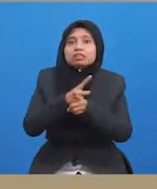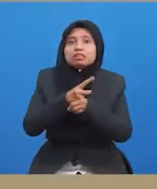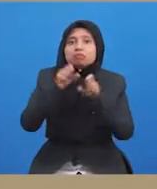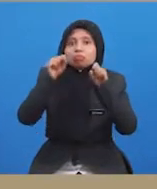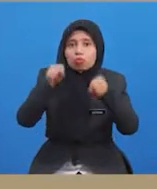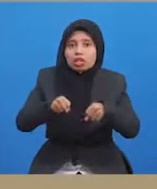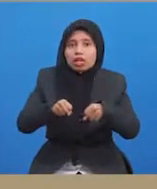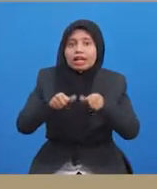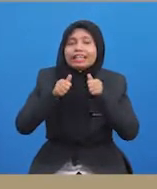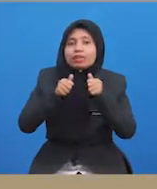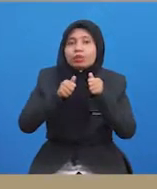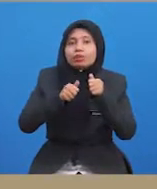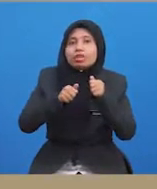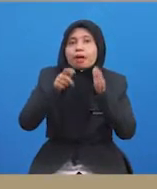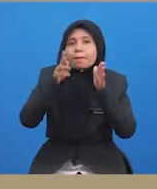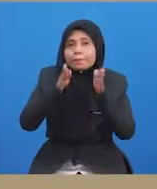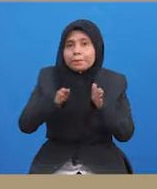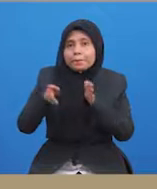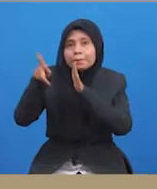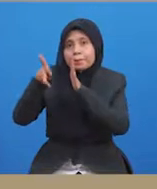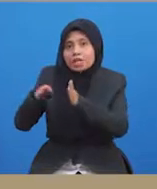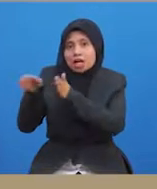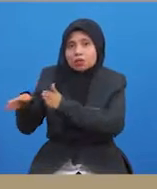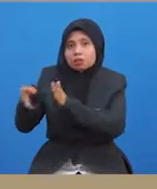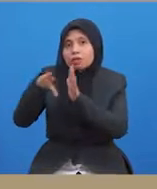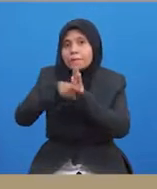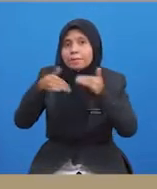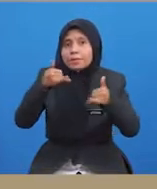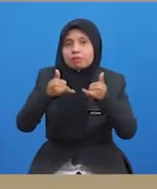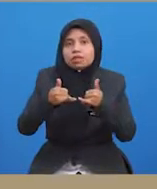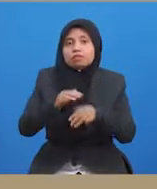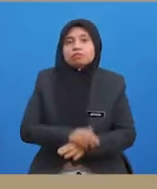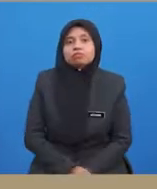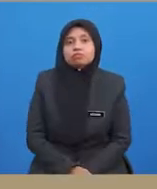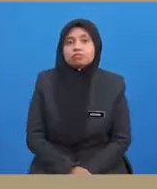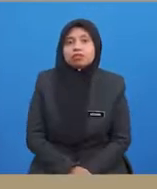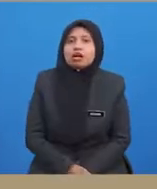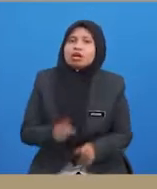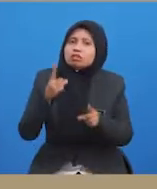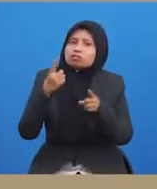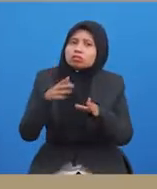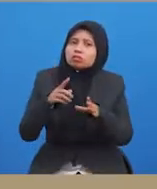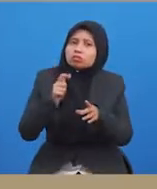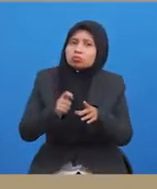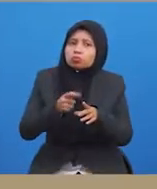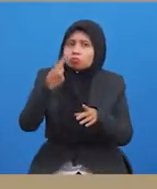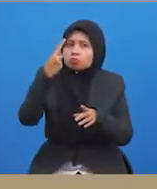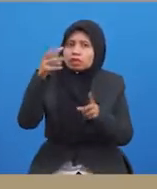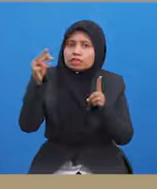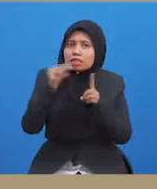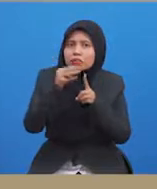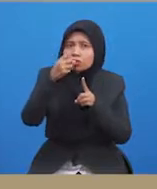Iaitu mengikut peraturan permainan untuk mencapai sesuatu matlamat. Sudah tentulah matlamat untuk